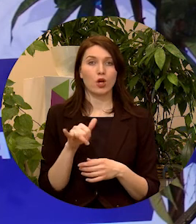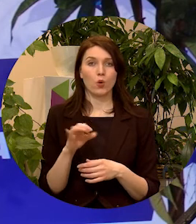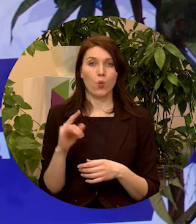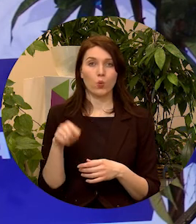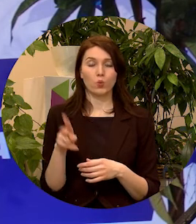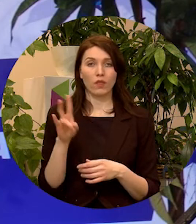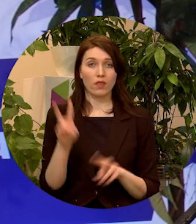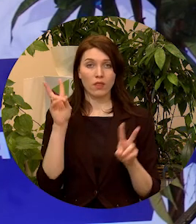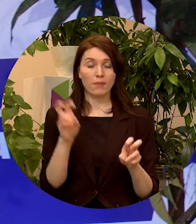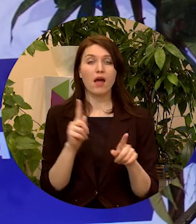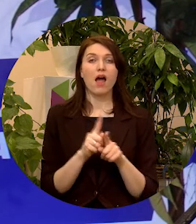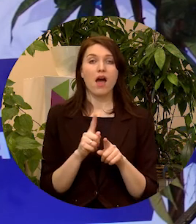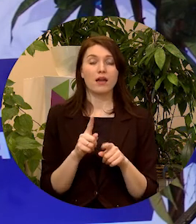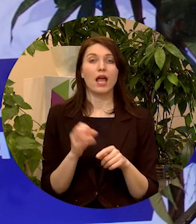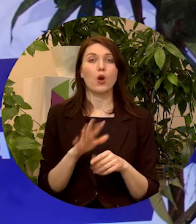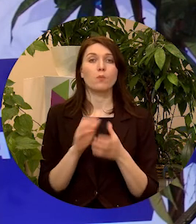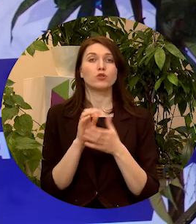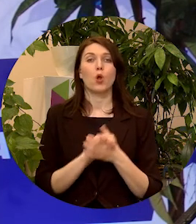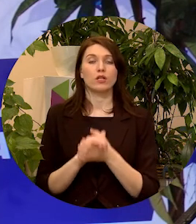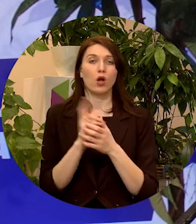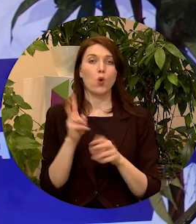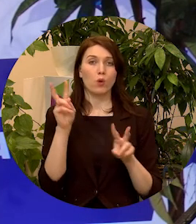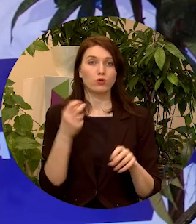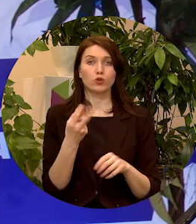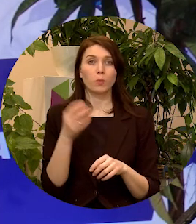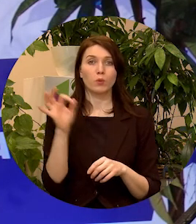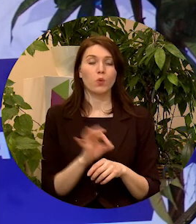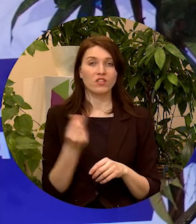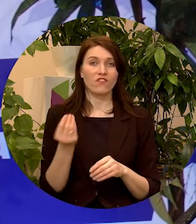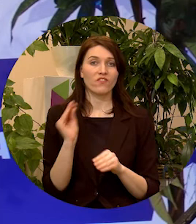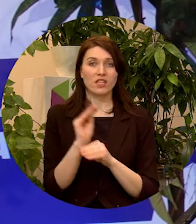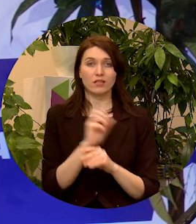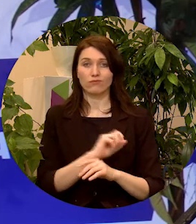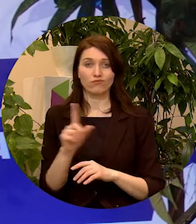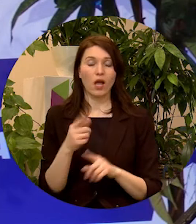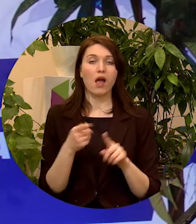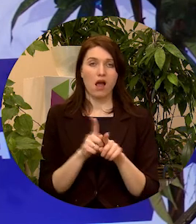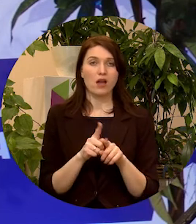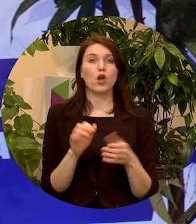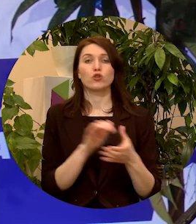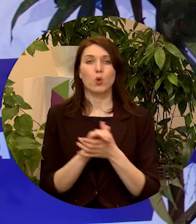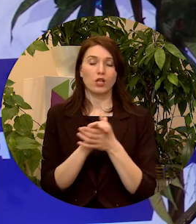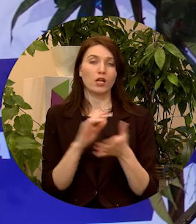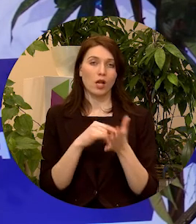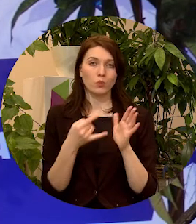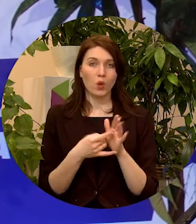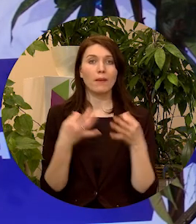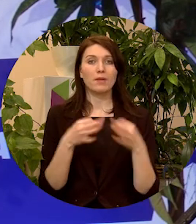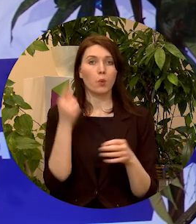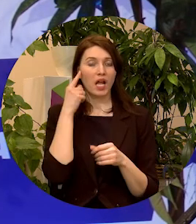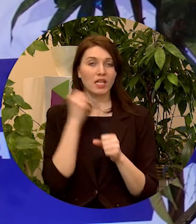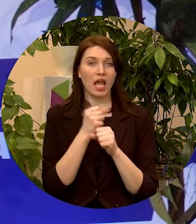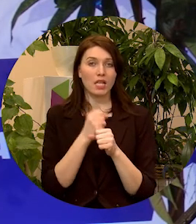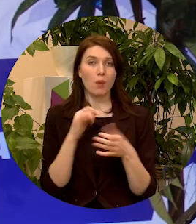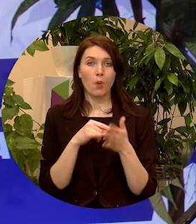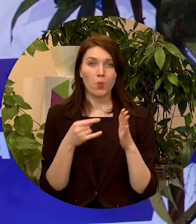korpusi ietvaros ir 12% finansējuma pieaugums, kas nozīmē, ka arī šiem solidaritātes projektiem, brīvprātīgā darba